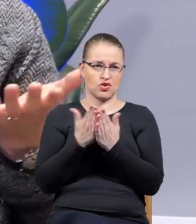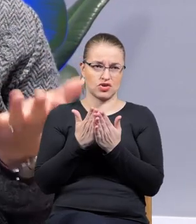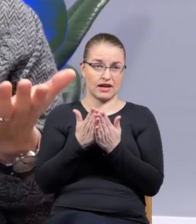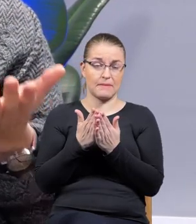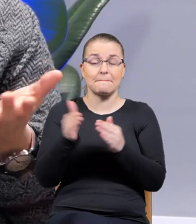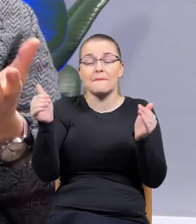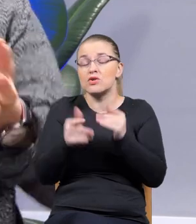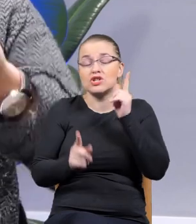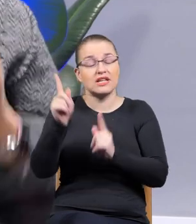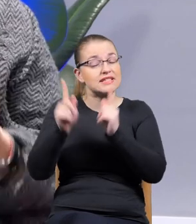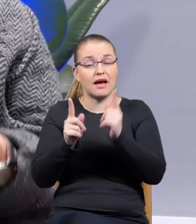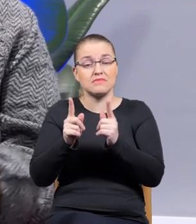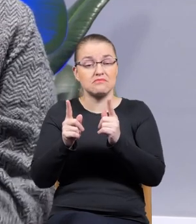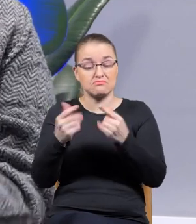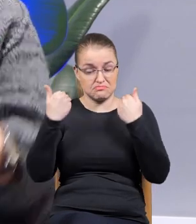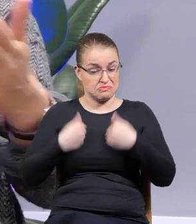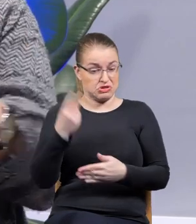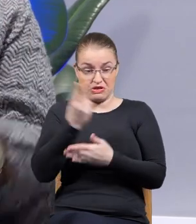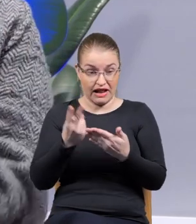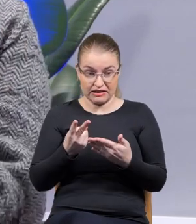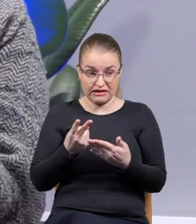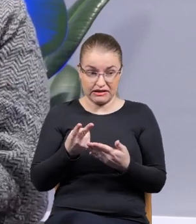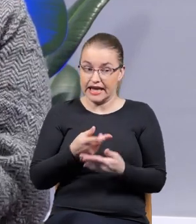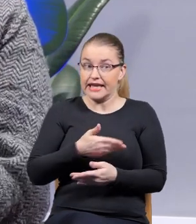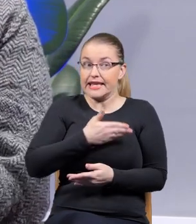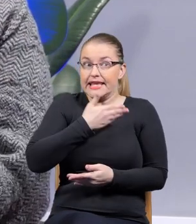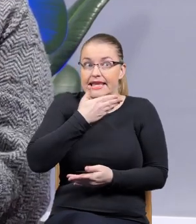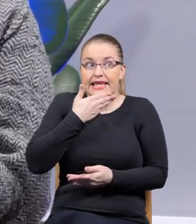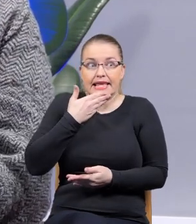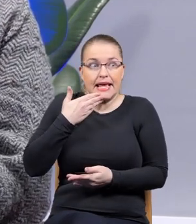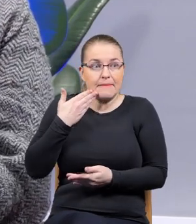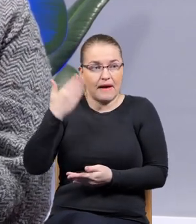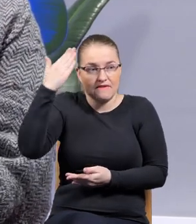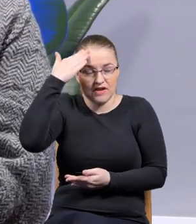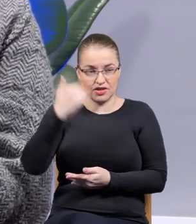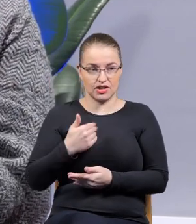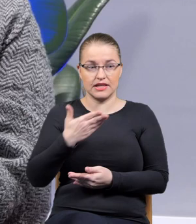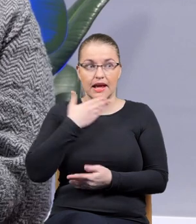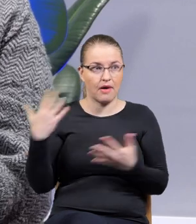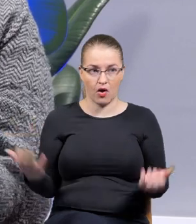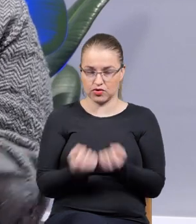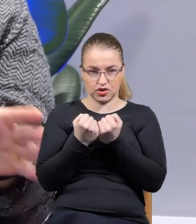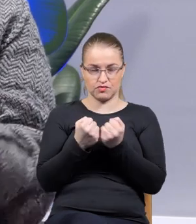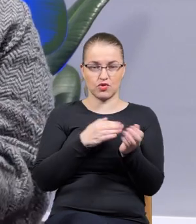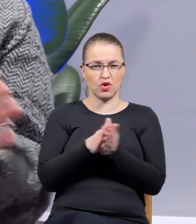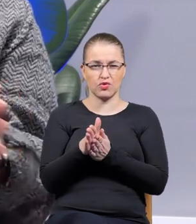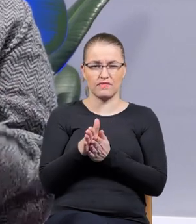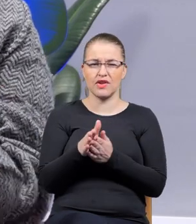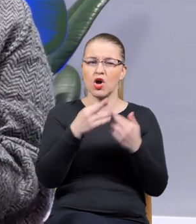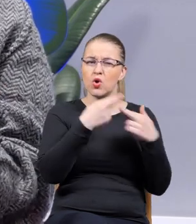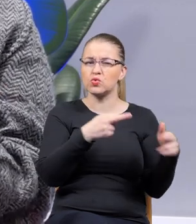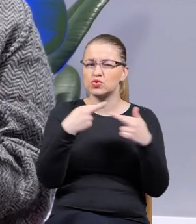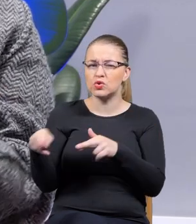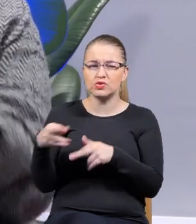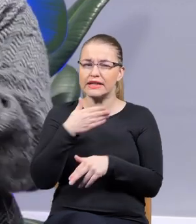tego nie widać, czytelnik tego nie odkrywa na początku, to jednak, więc różnica nie leży w